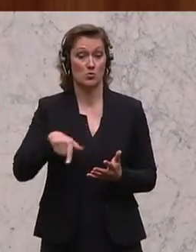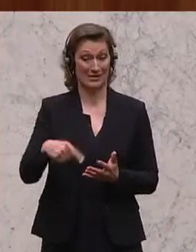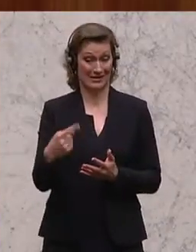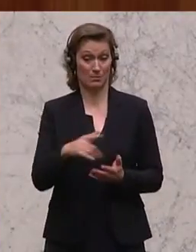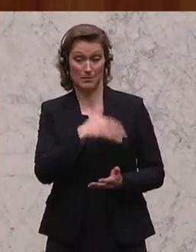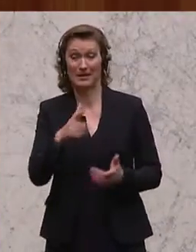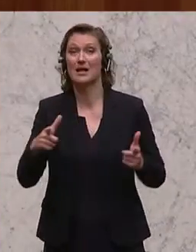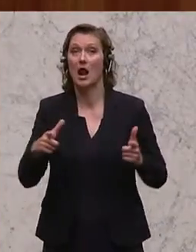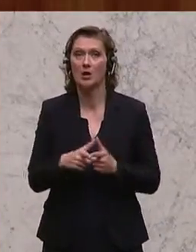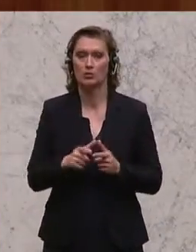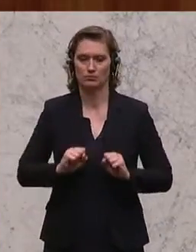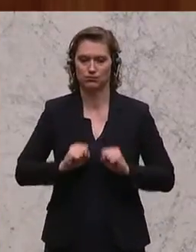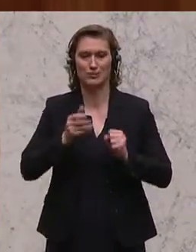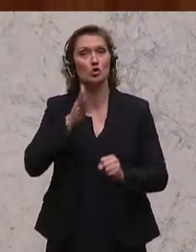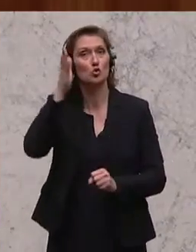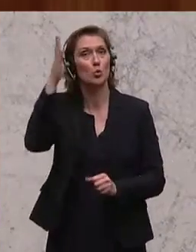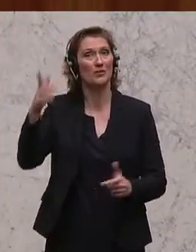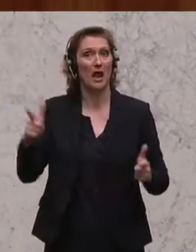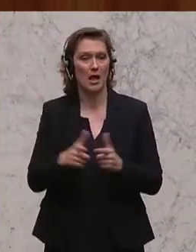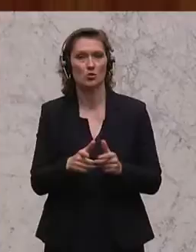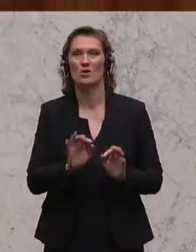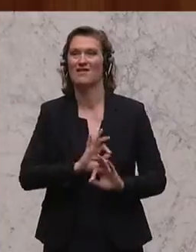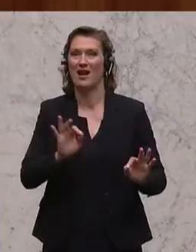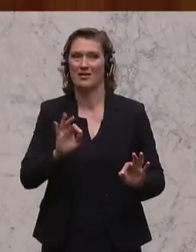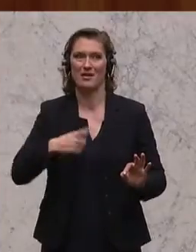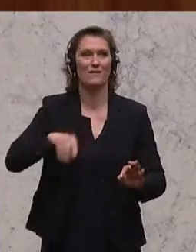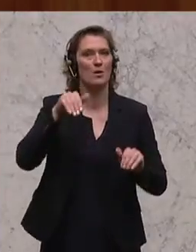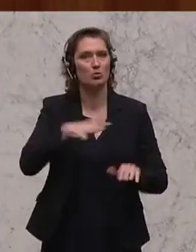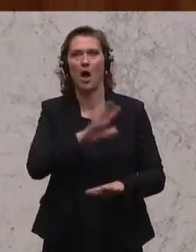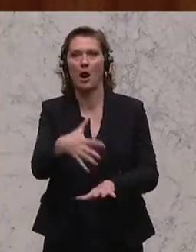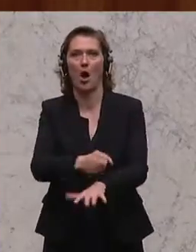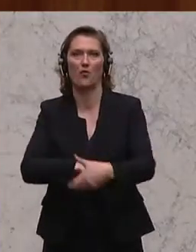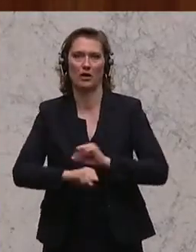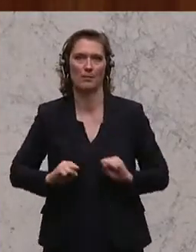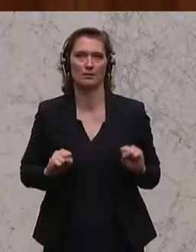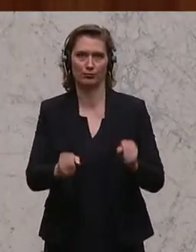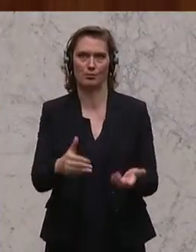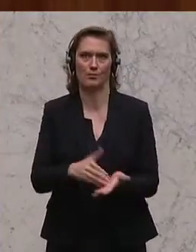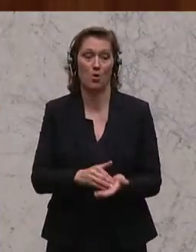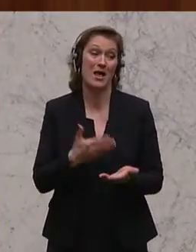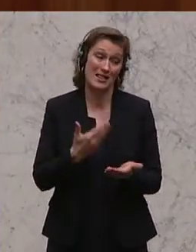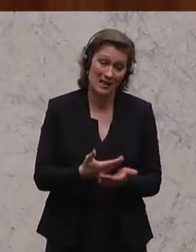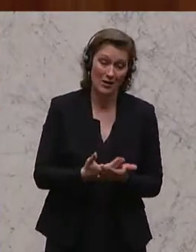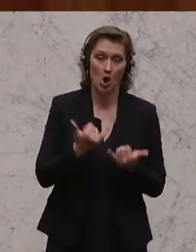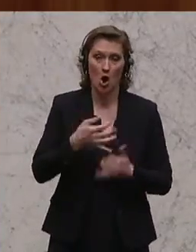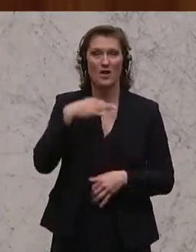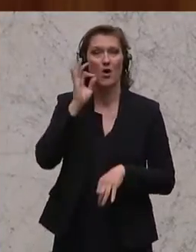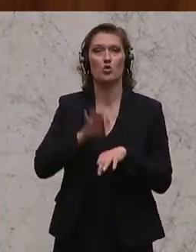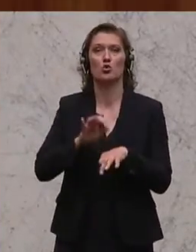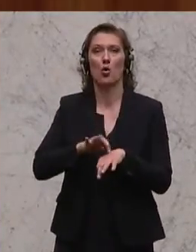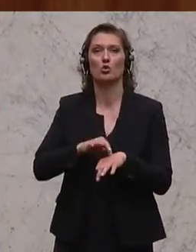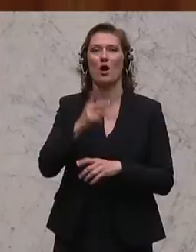wir bisher hatten. Nicht, dass wir in der Zukunft schauen, die Qualität, bisher haben, erhalten zu können. Daher werden wir heute auch die Frau Dr. Kraker unterstützen,